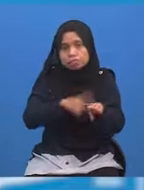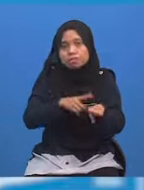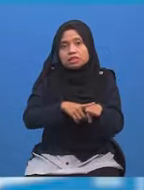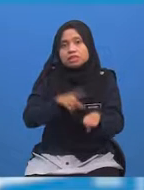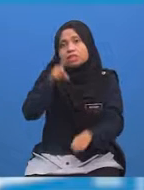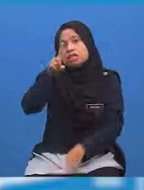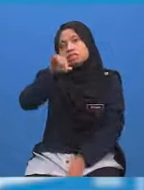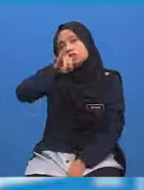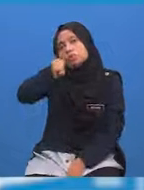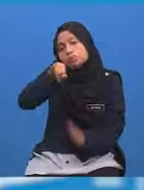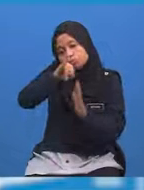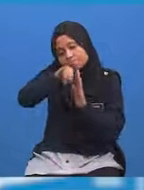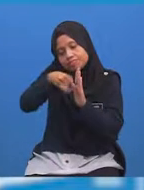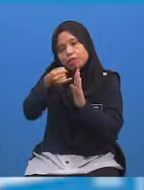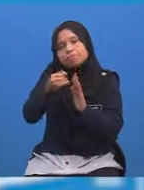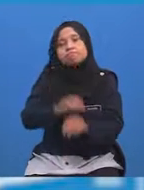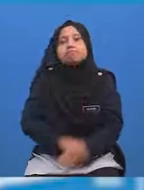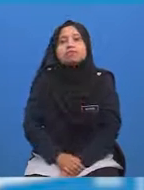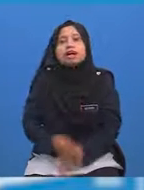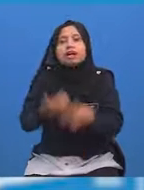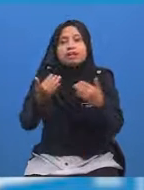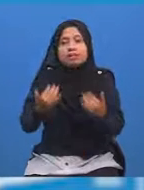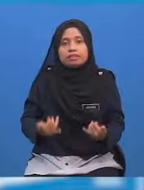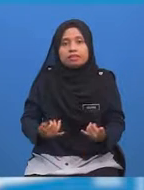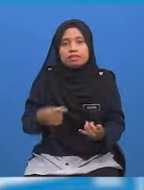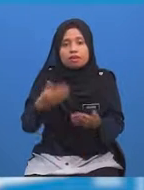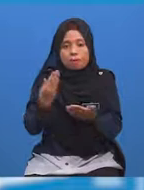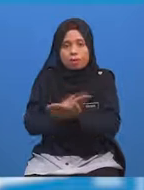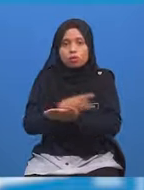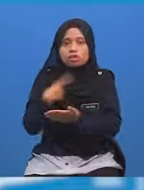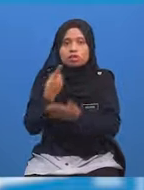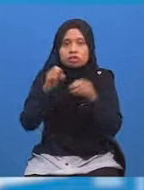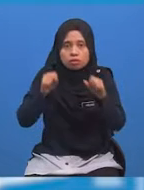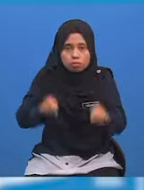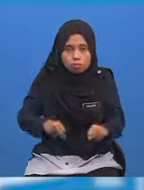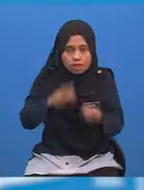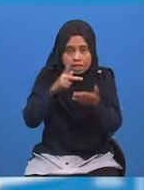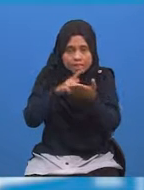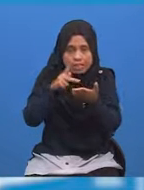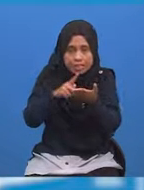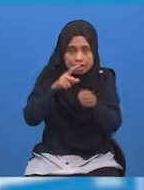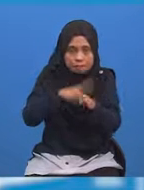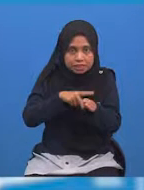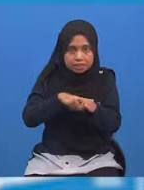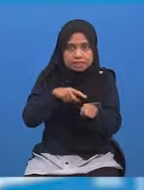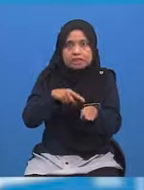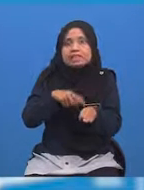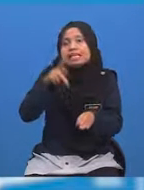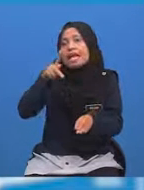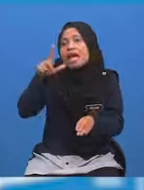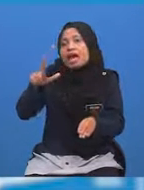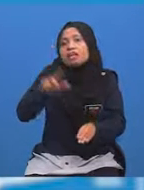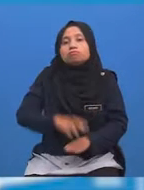iaitu satu jam Sekarang barulah kita boleh kira masa dan hari di Kuala